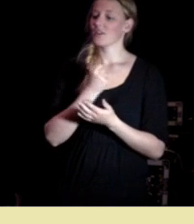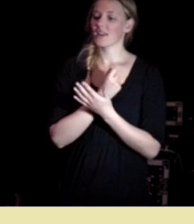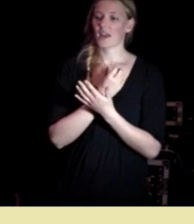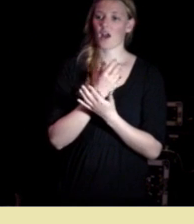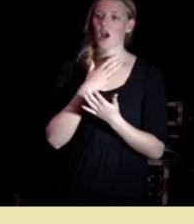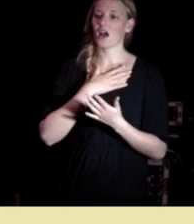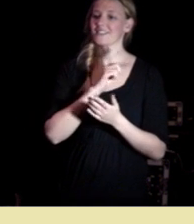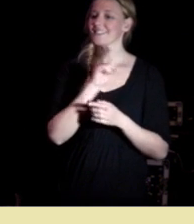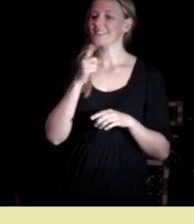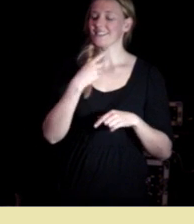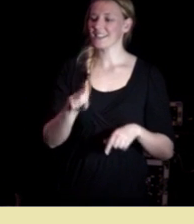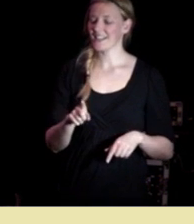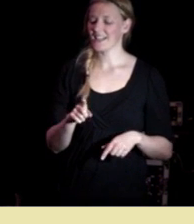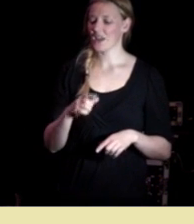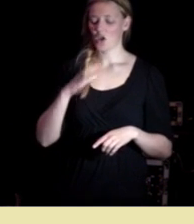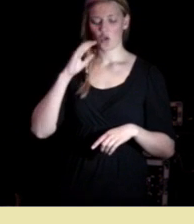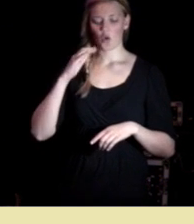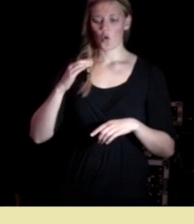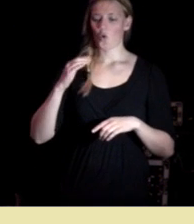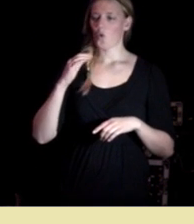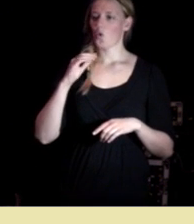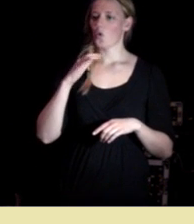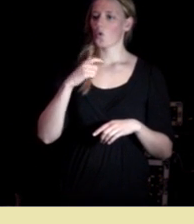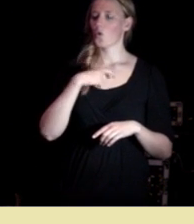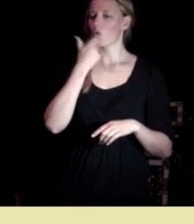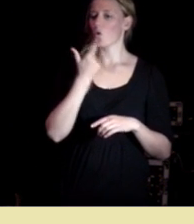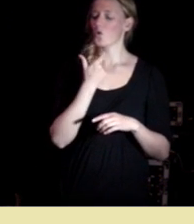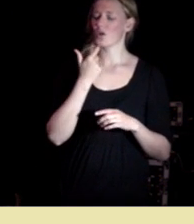går hun gruer seg sånn til helga for da måtte hun feste også